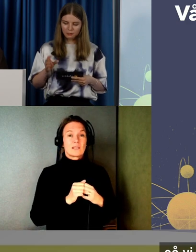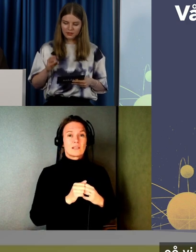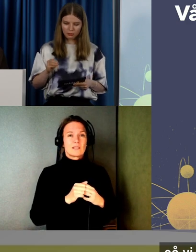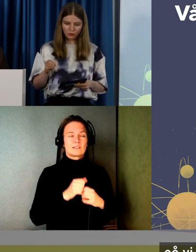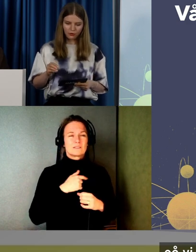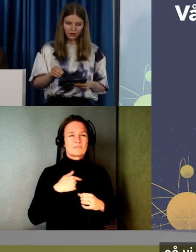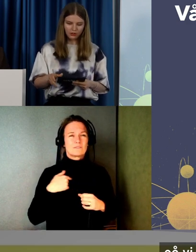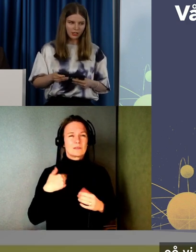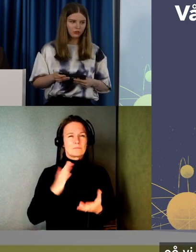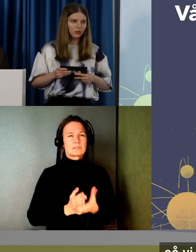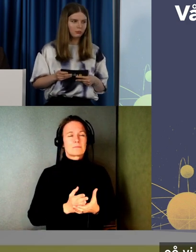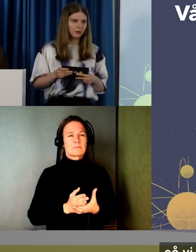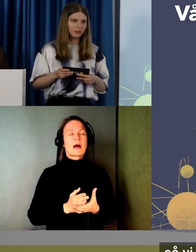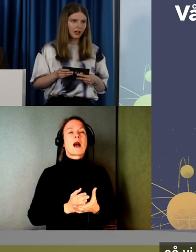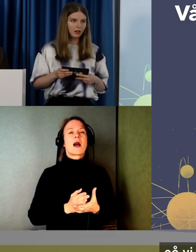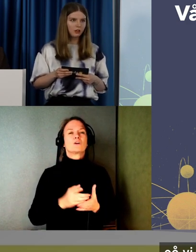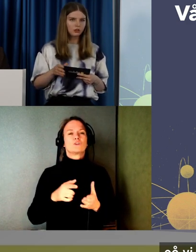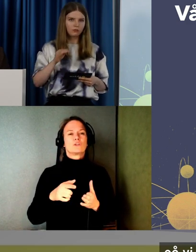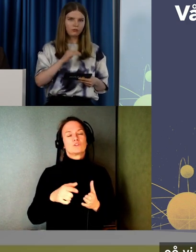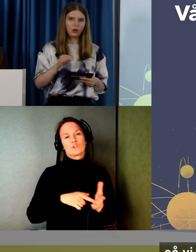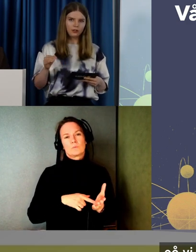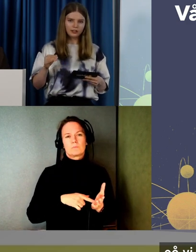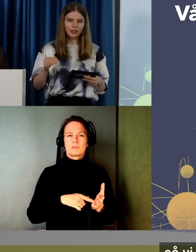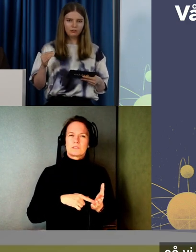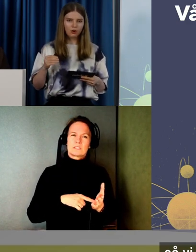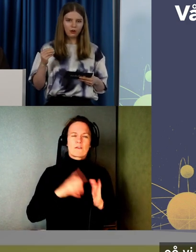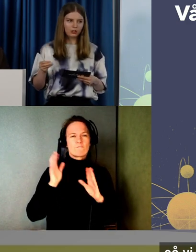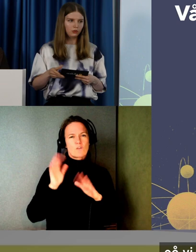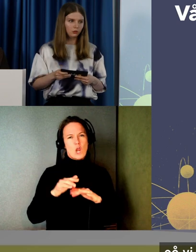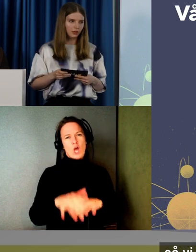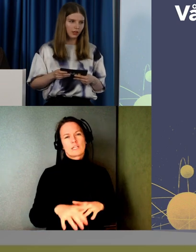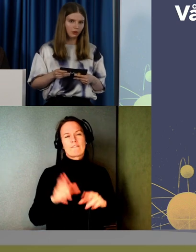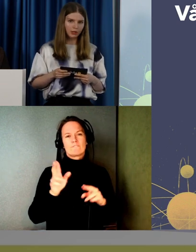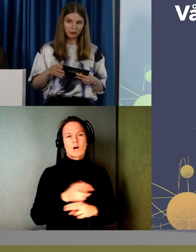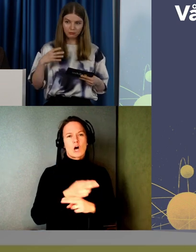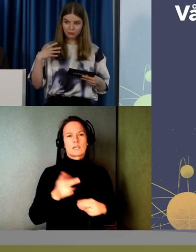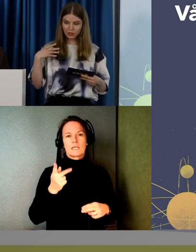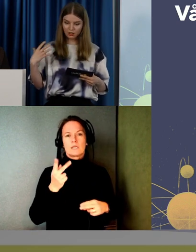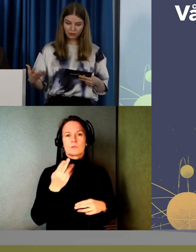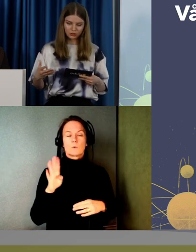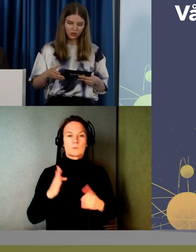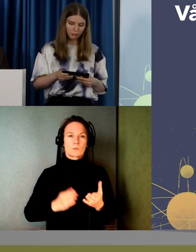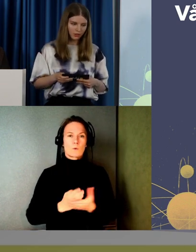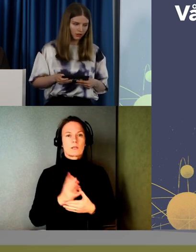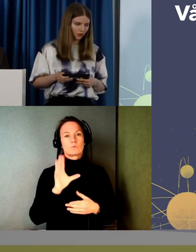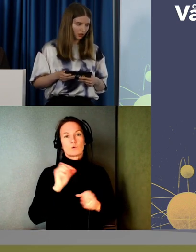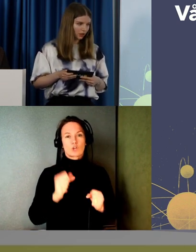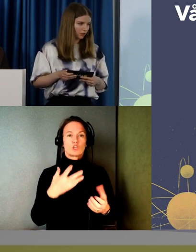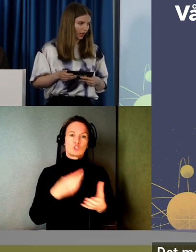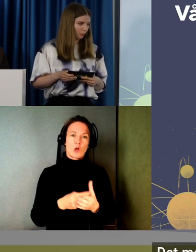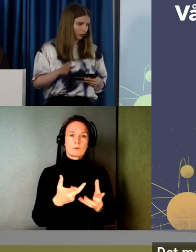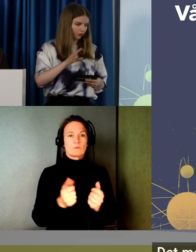Vi bestämde oss för det här typiska. Flödet en vanlig kund går igenom. När man ska genomföra ett köp.